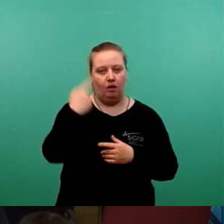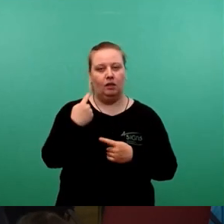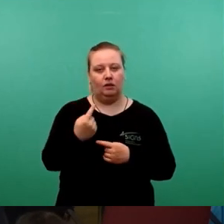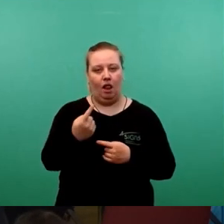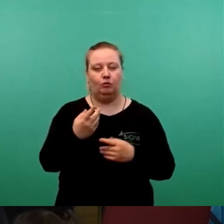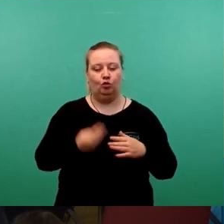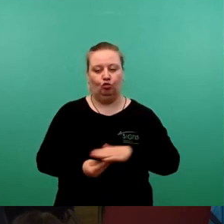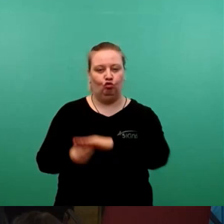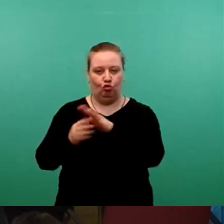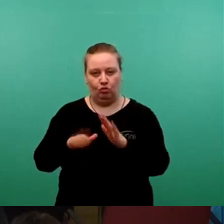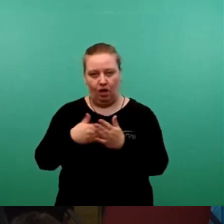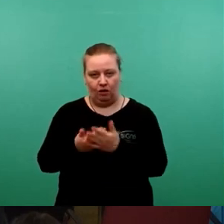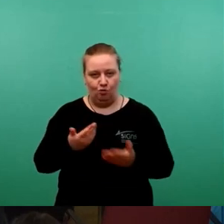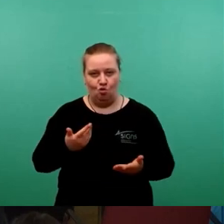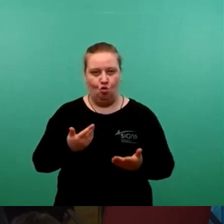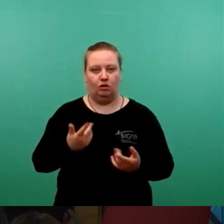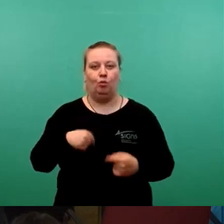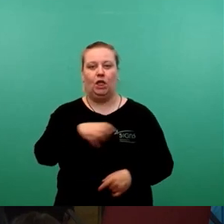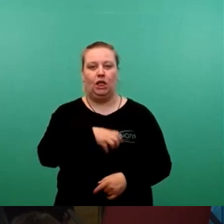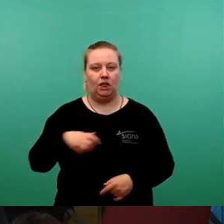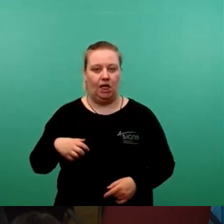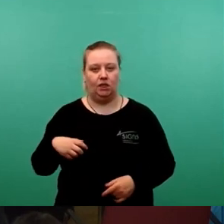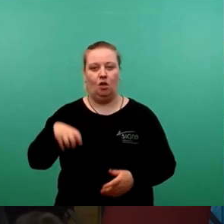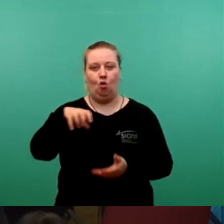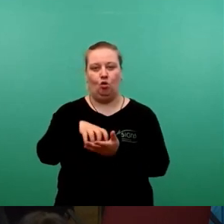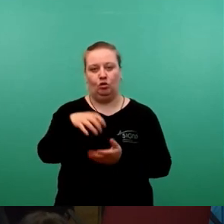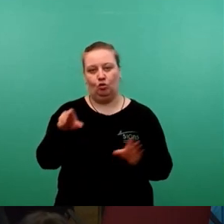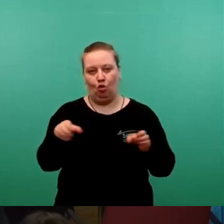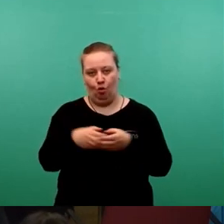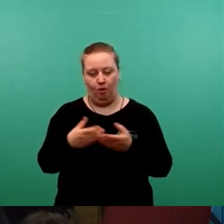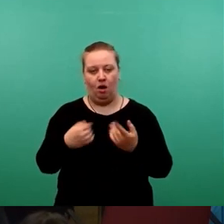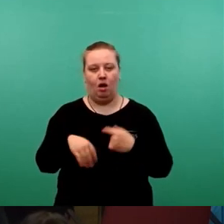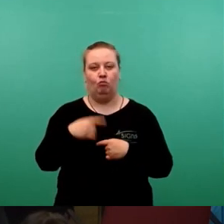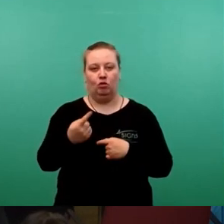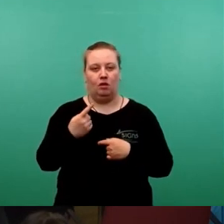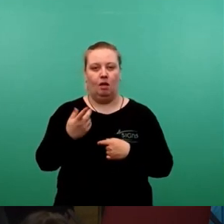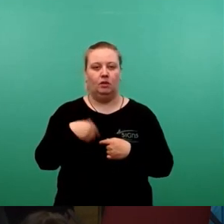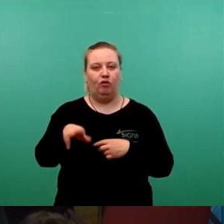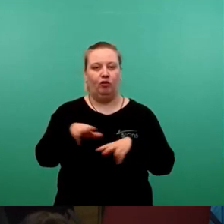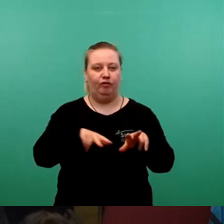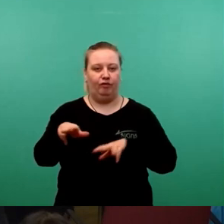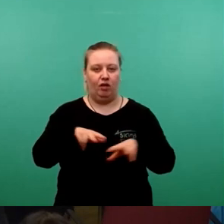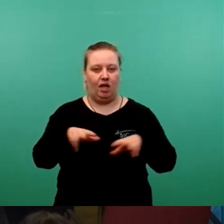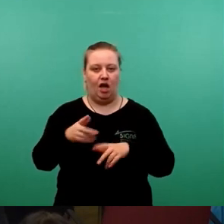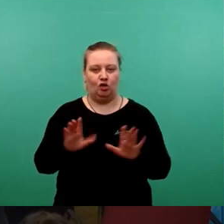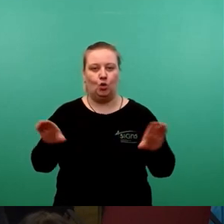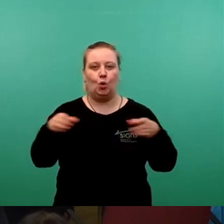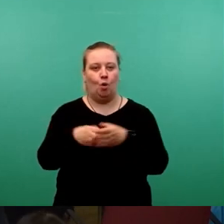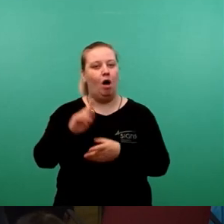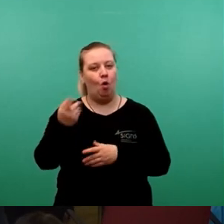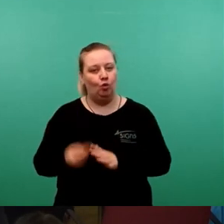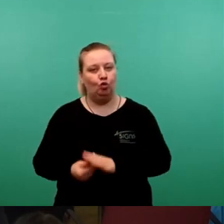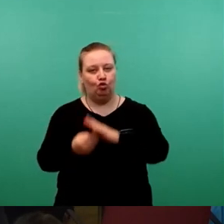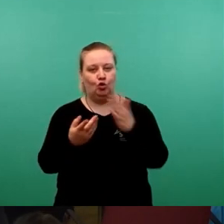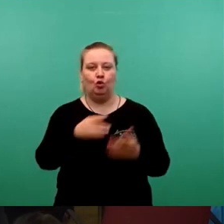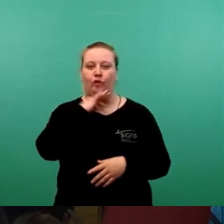Unterstützung angekündigt. Die Dresdner Ortsgruppe, das VCD Ökologischen Verkehrsclub, hat die Aktionen alle unterstützt und